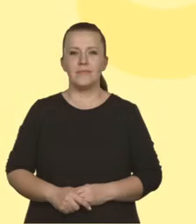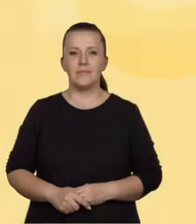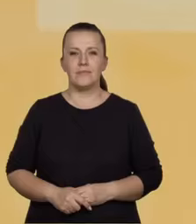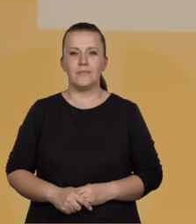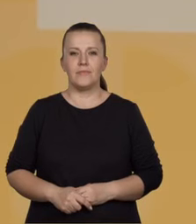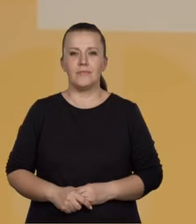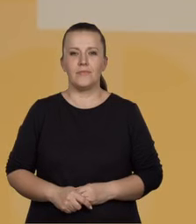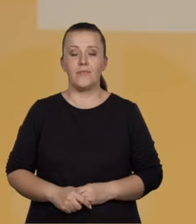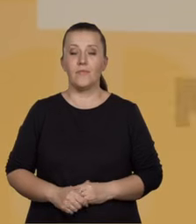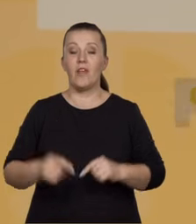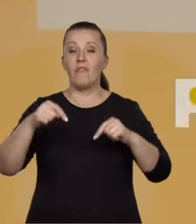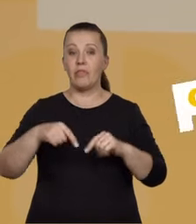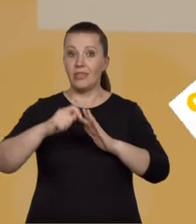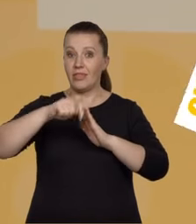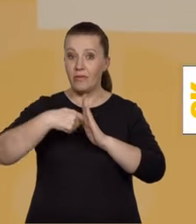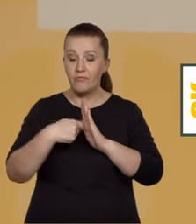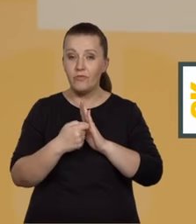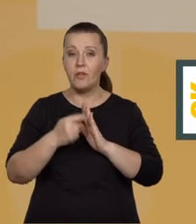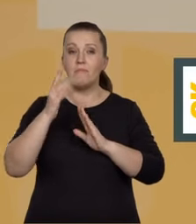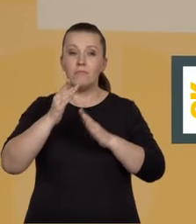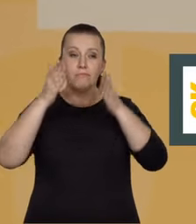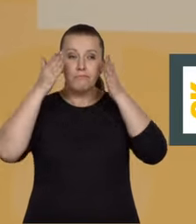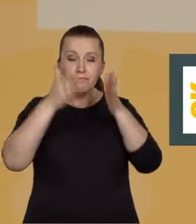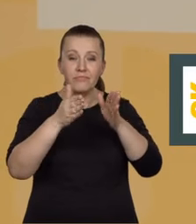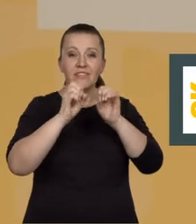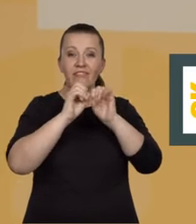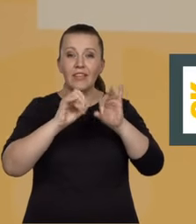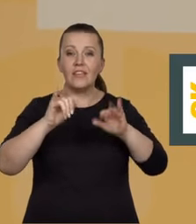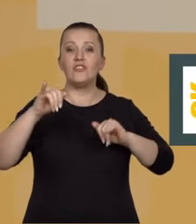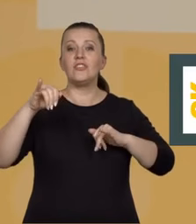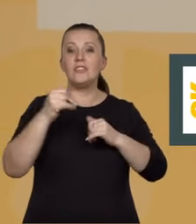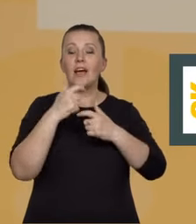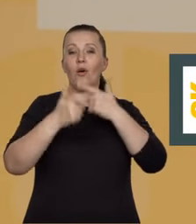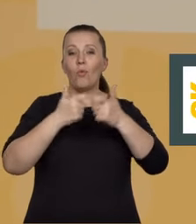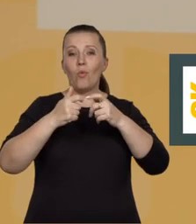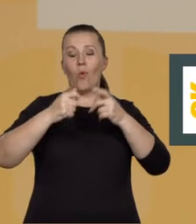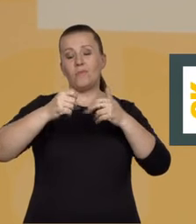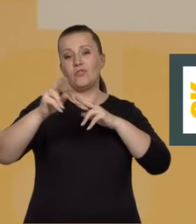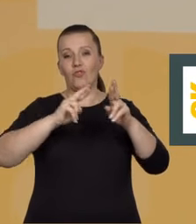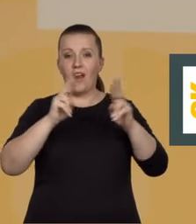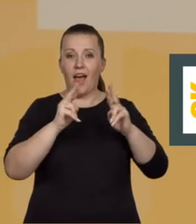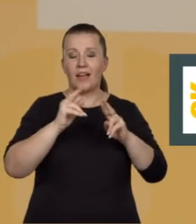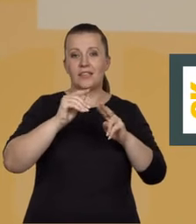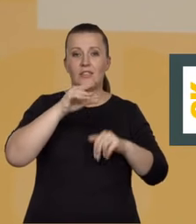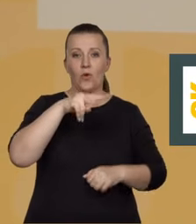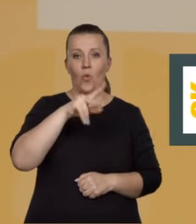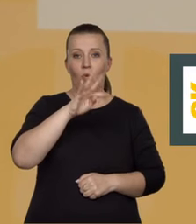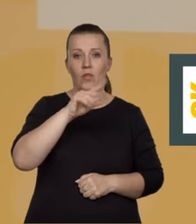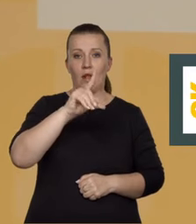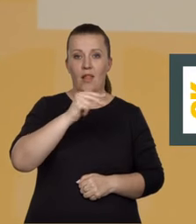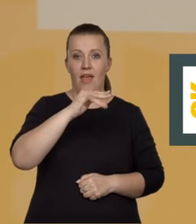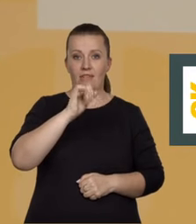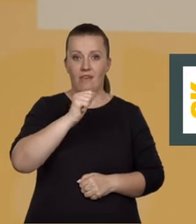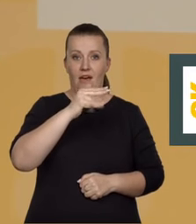W tym filmie zajmiemy się bilansowaniem równań reakcji utleniania i redukcji, będących